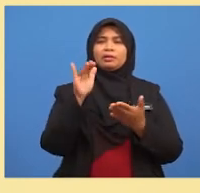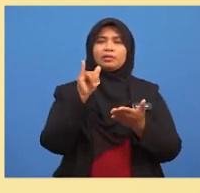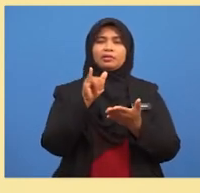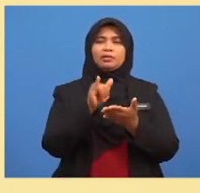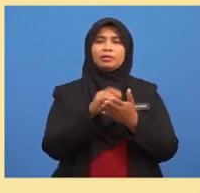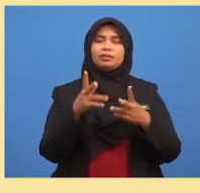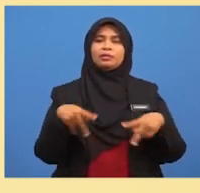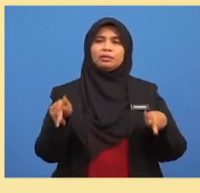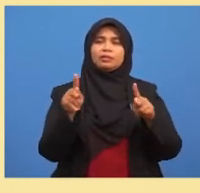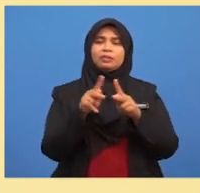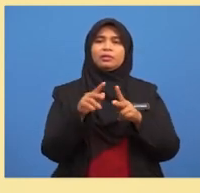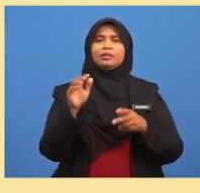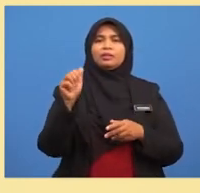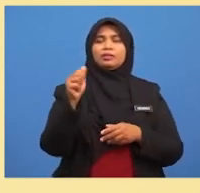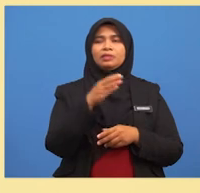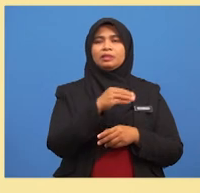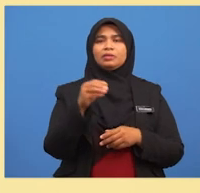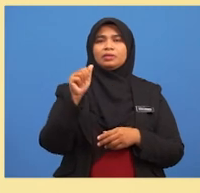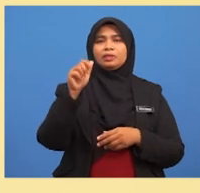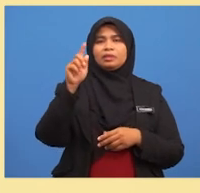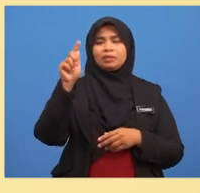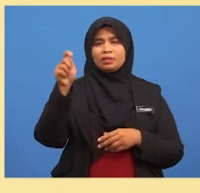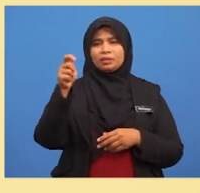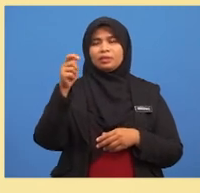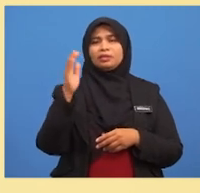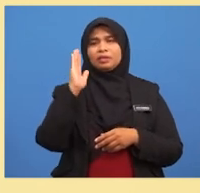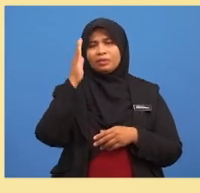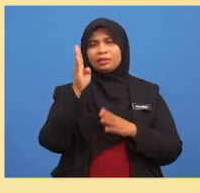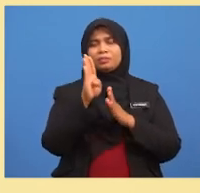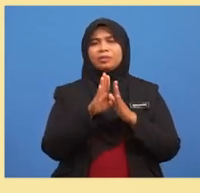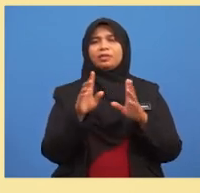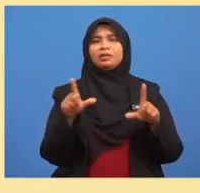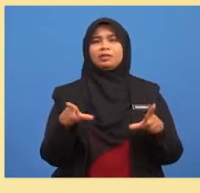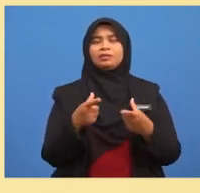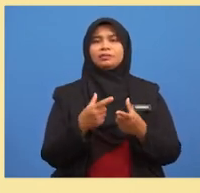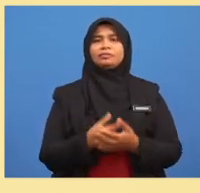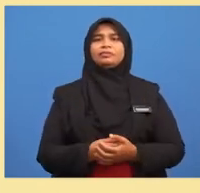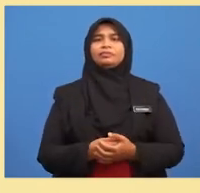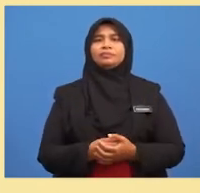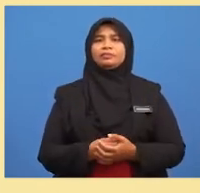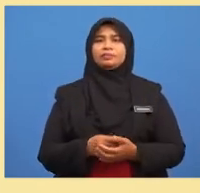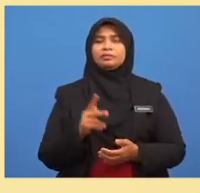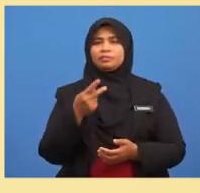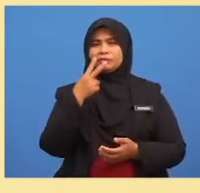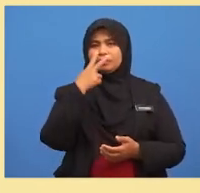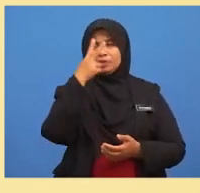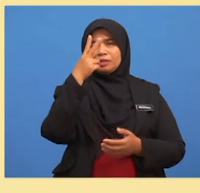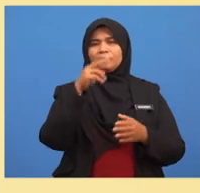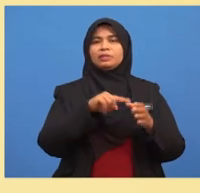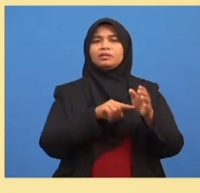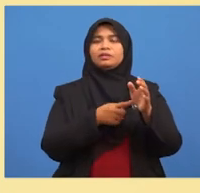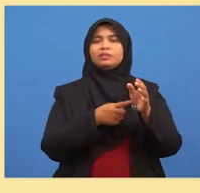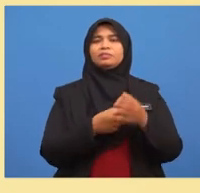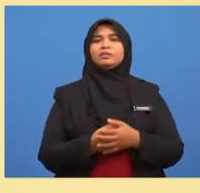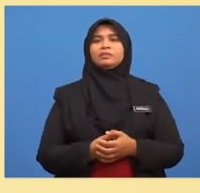dan A tanda pasti berlaku Mari kita imbas kembali konsep pelengkap bagi